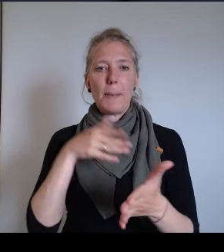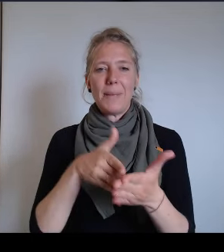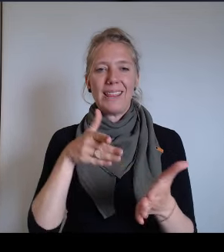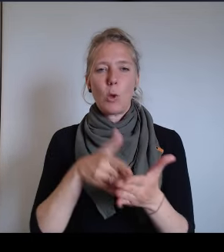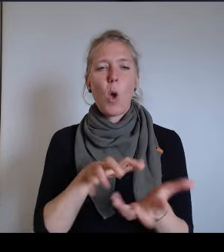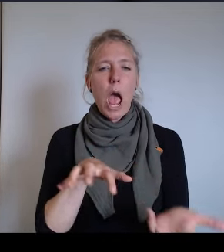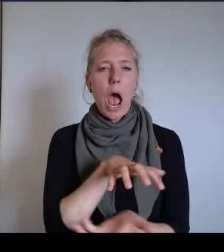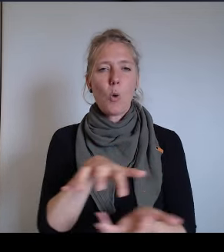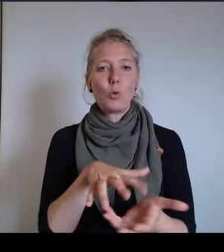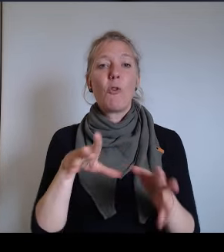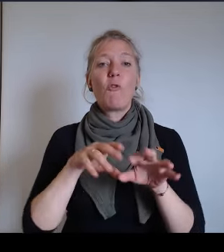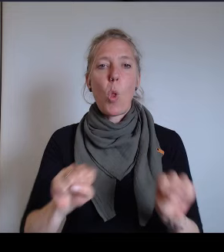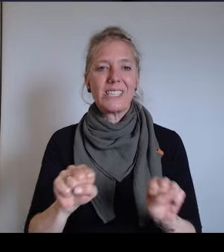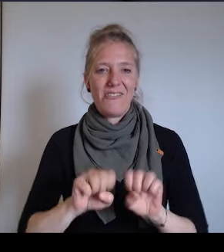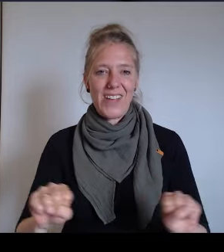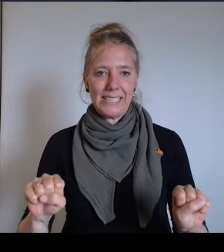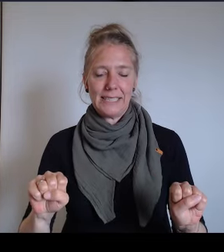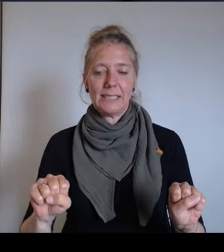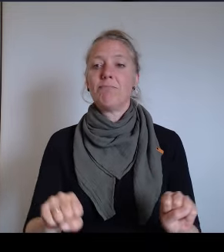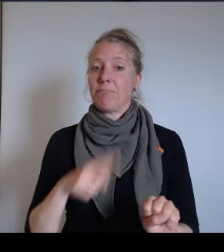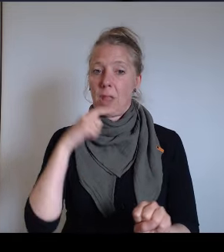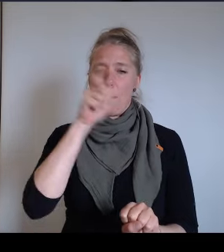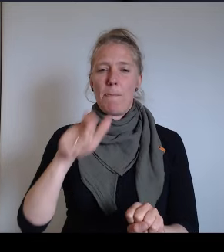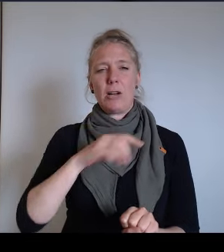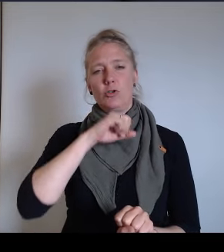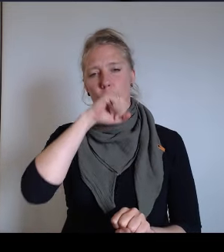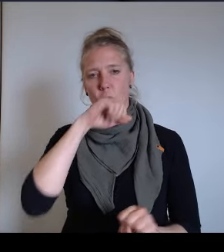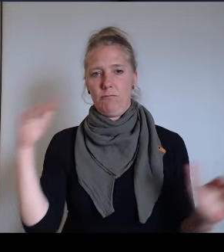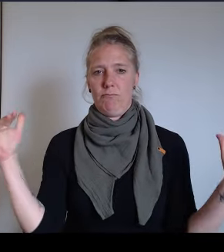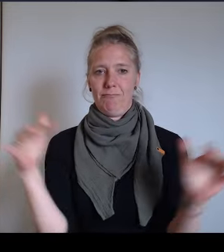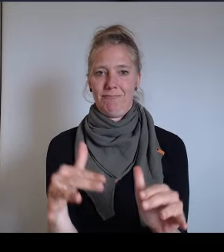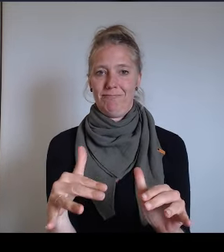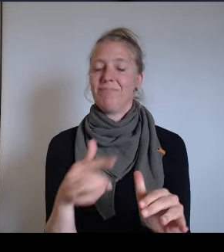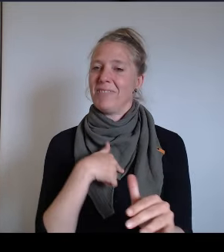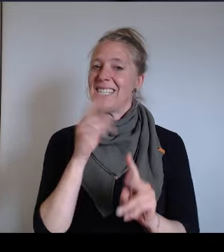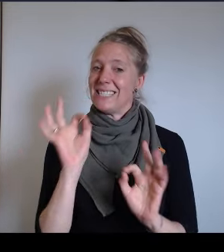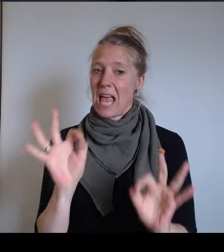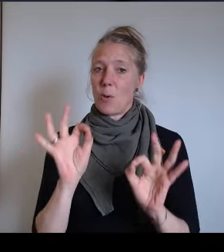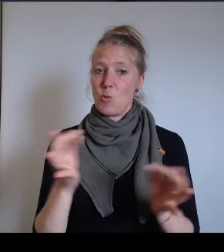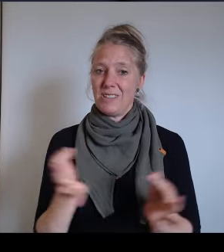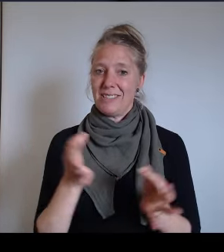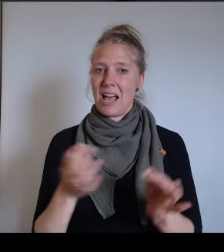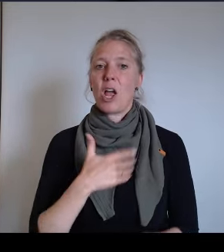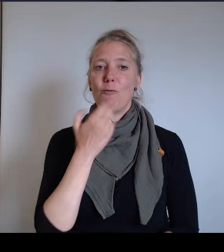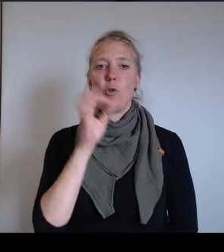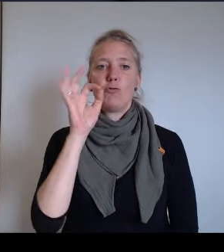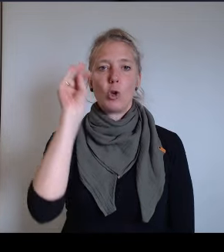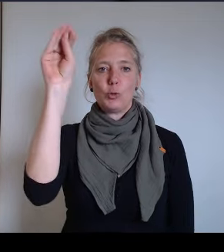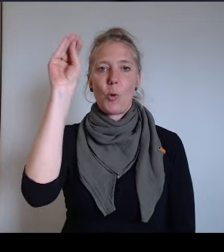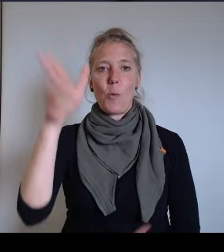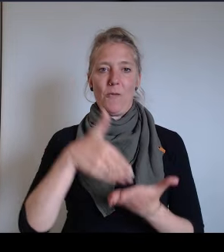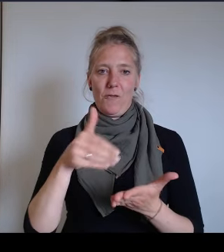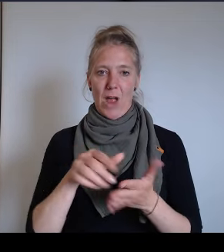eingeführt auf dem Volksfest im August. Und dies wird von den betroffenen Menschen sehr gerne wahrgenommen. Ich glaube, eine gute